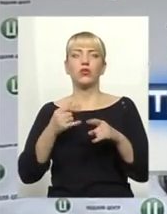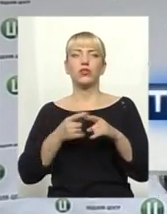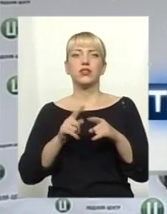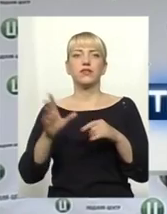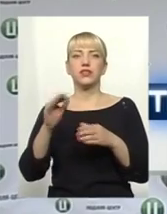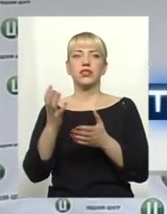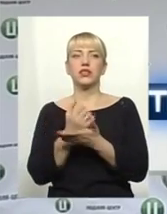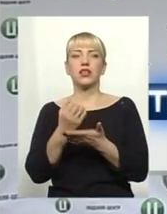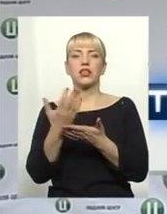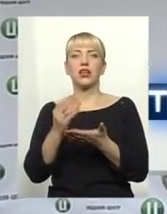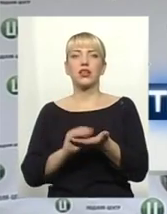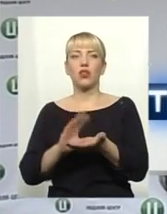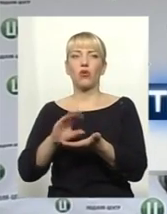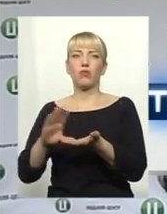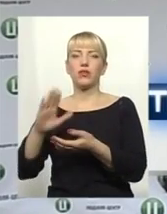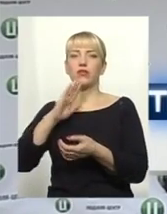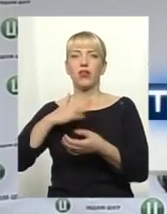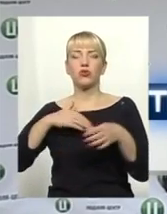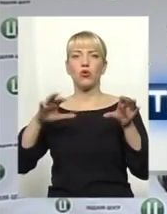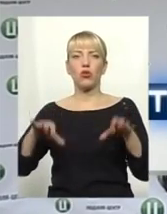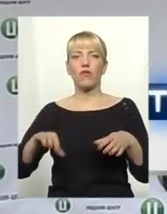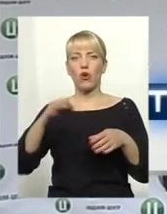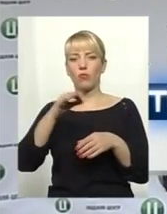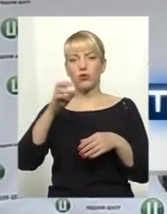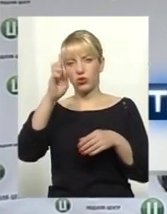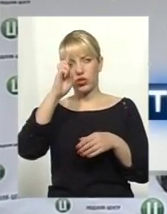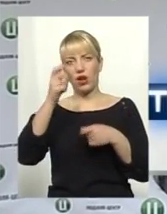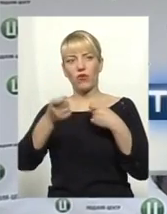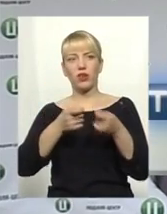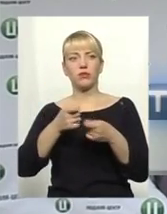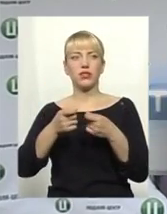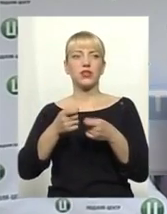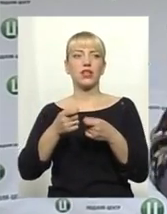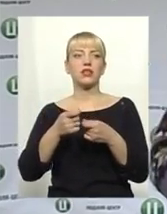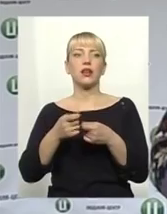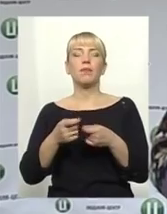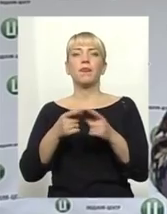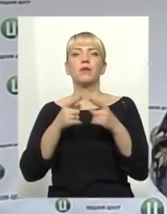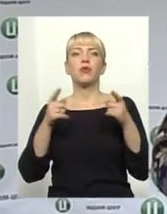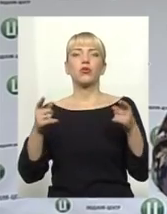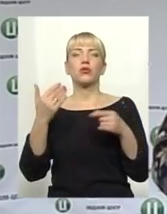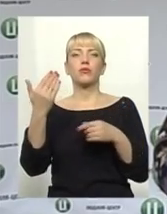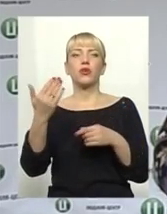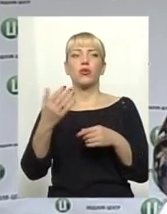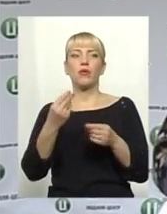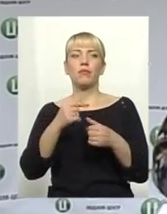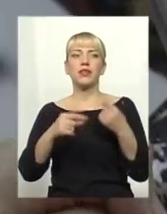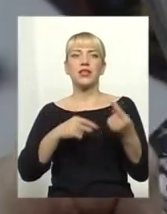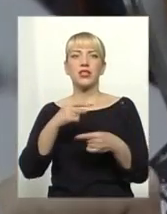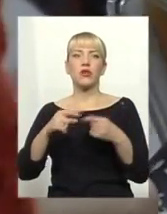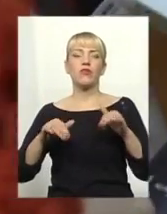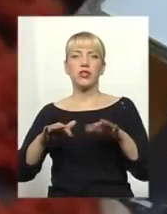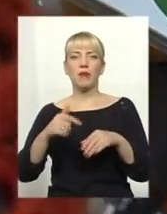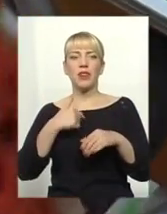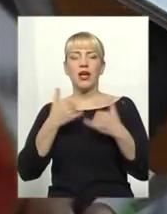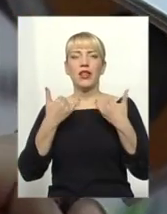які накопичені нашим головою обласної державної адміністрації, чинним, протягом його бізнесової діяльності. Мене